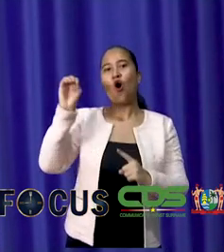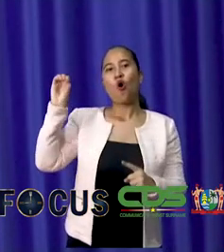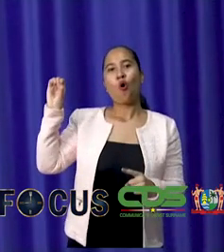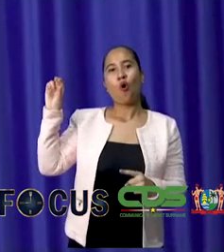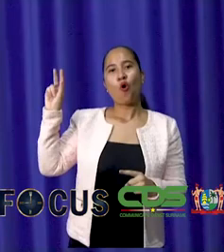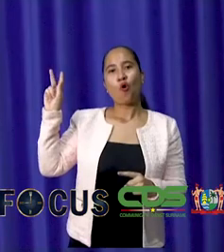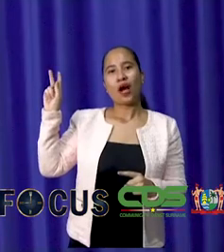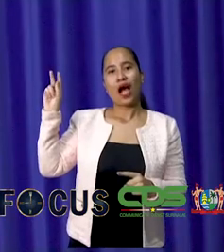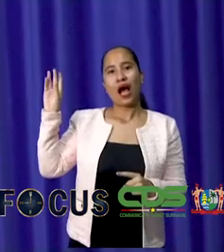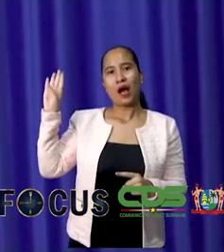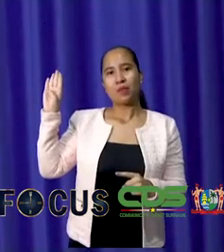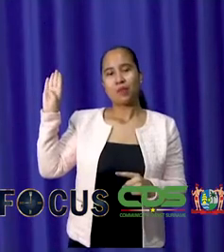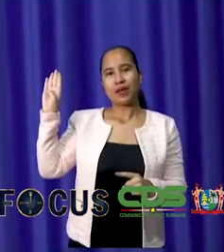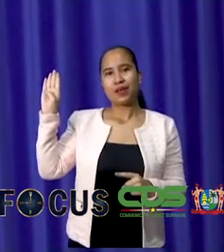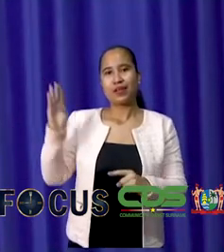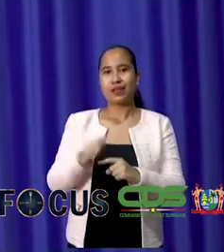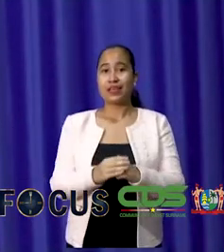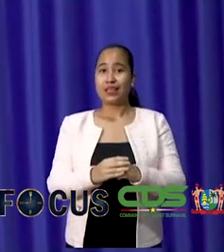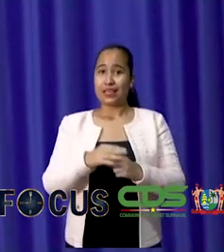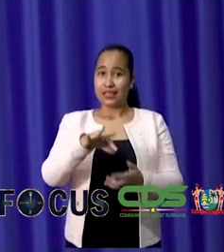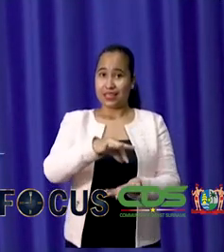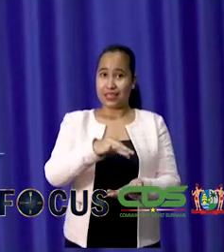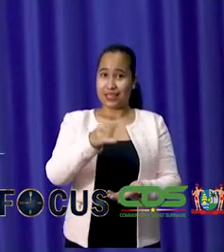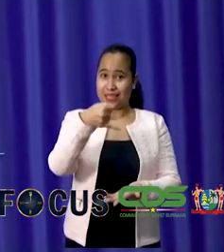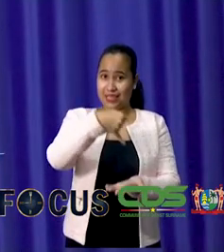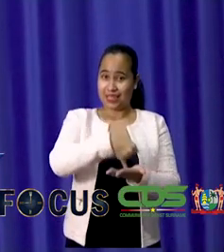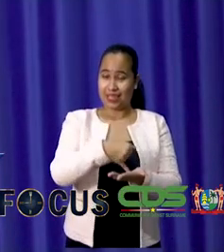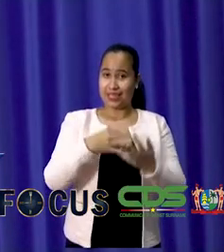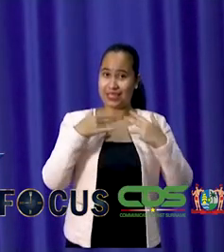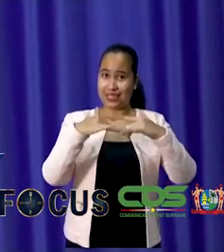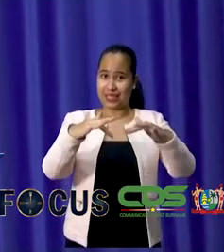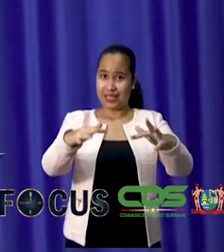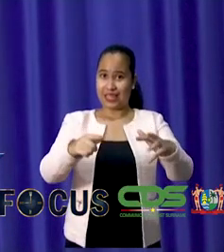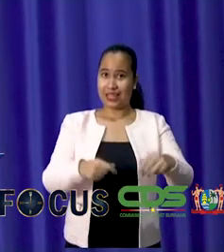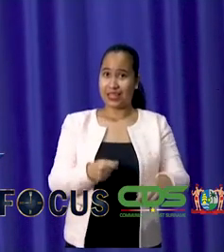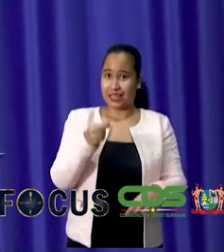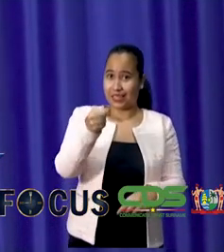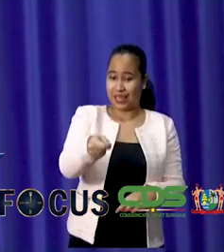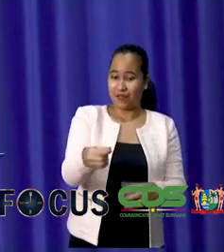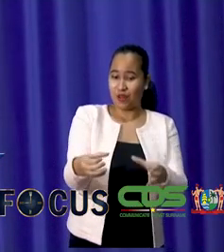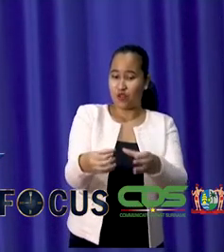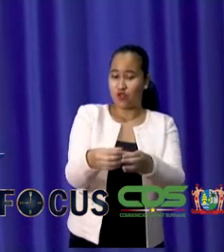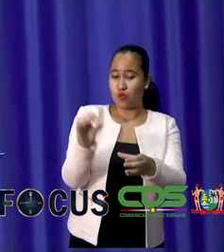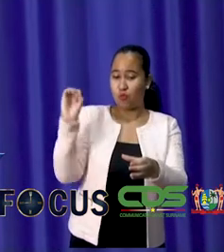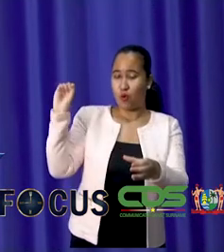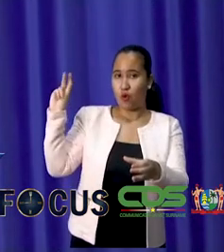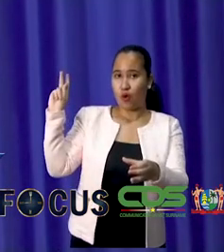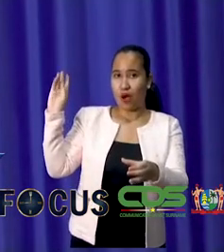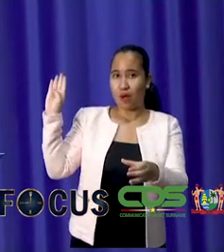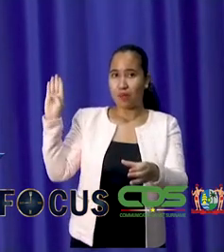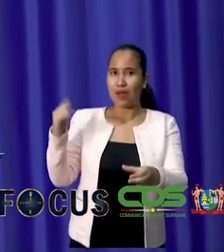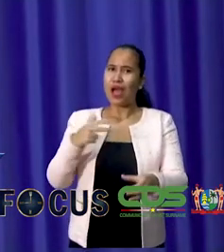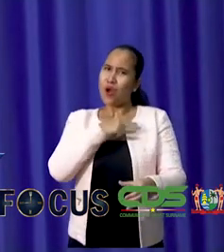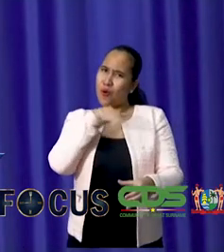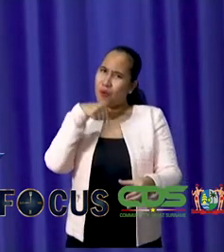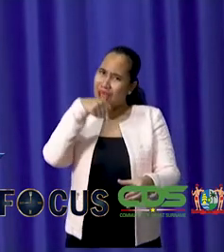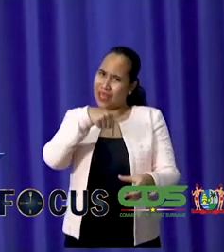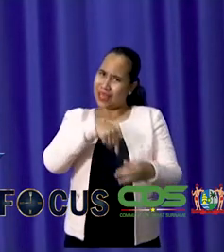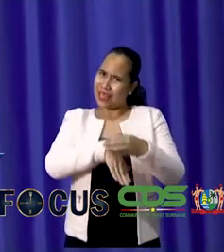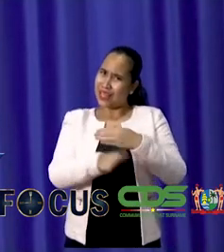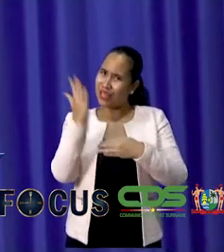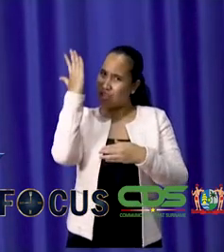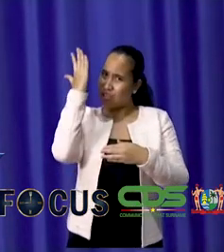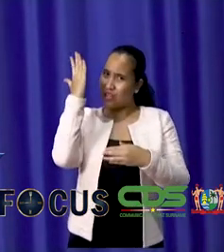Kiesbureau, die de kiesregelen haar heeft toebedeeld, hoeven wij in Suriname niet bevreesd te zijn